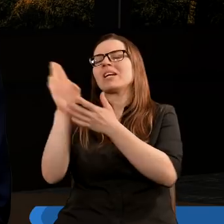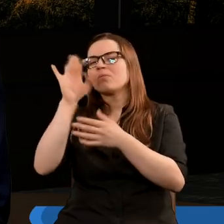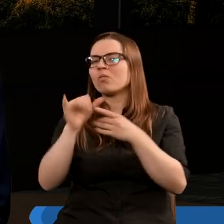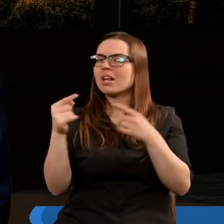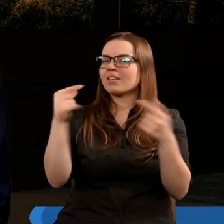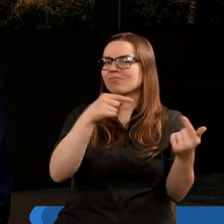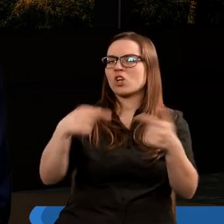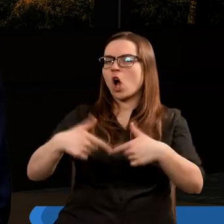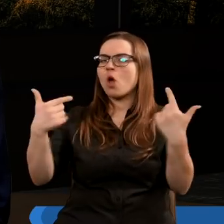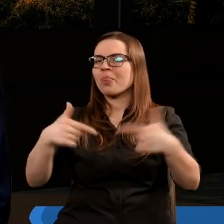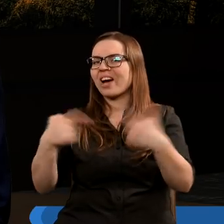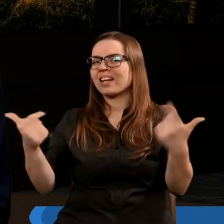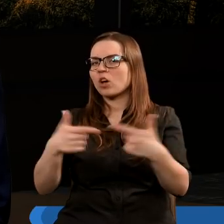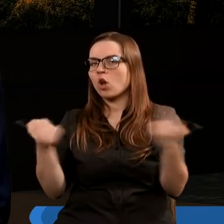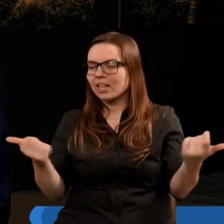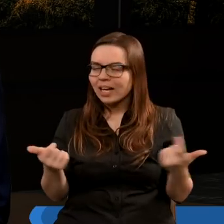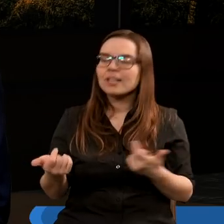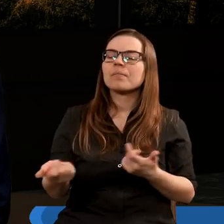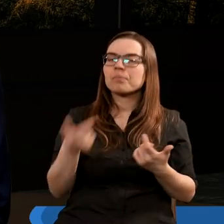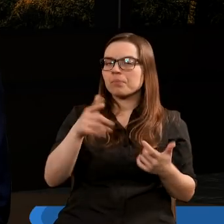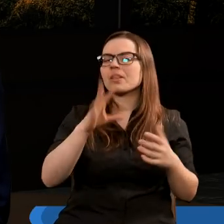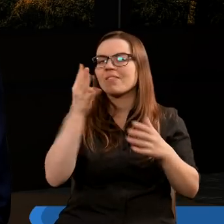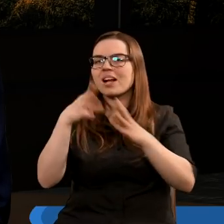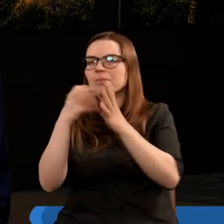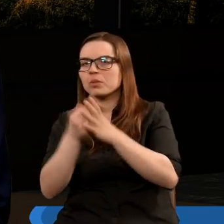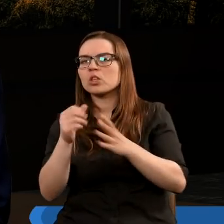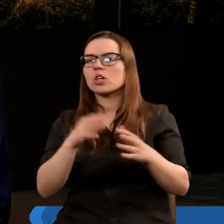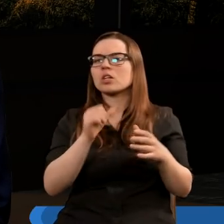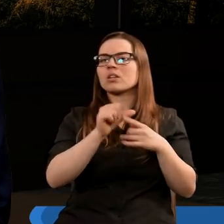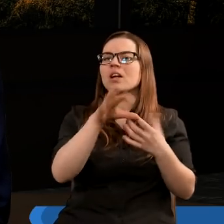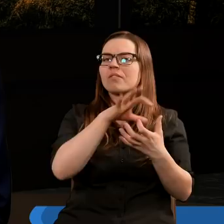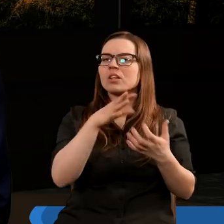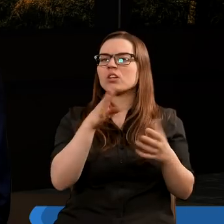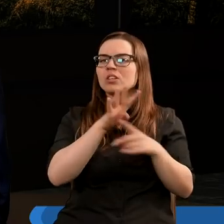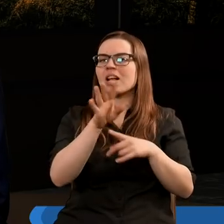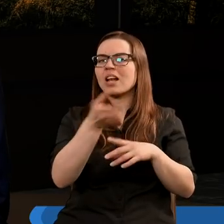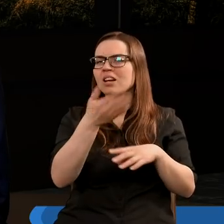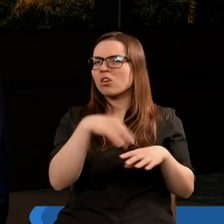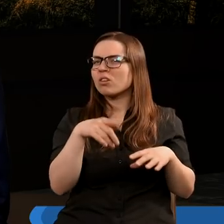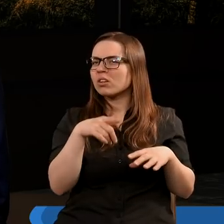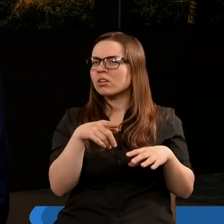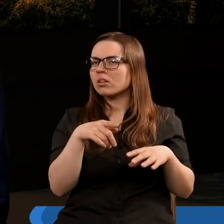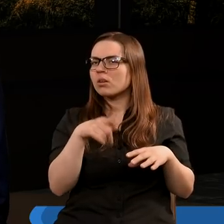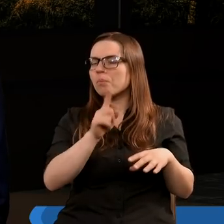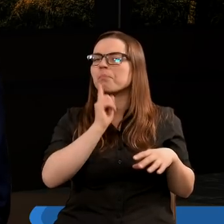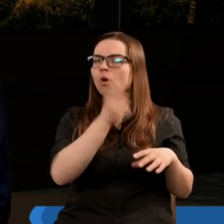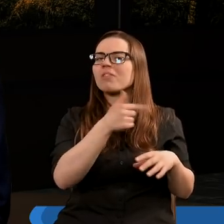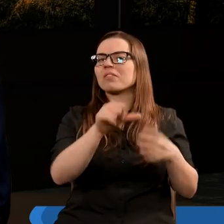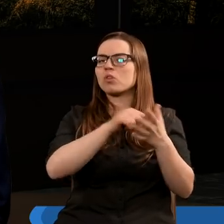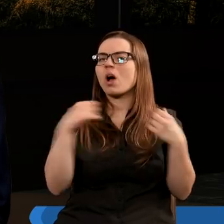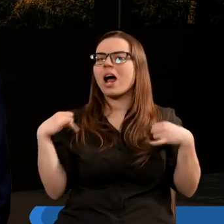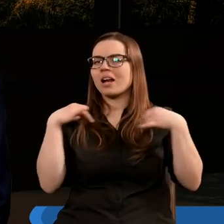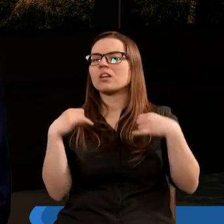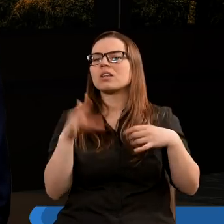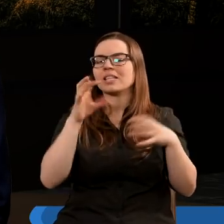przeciwko Bogu. No i czwarte przykazanie, kolejno też, końcówka trzynastego rozdziału i też tutaj poselstwo trzeciego